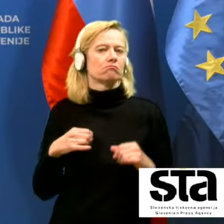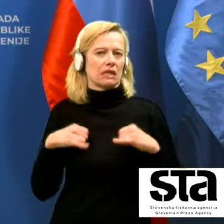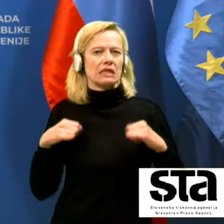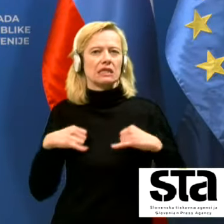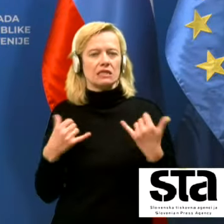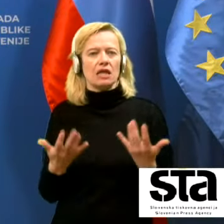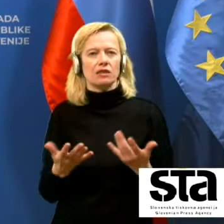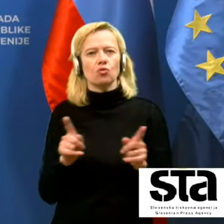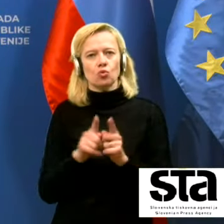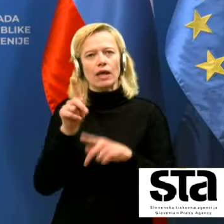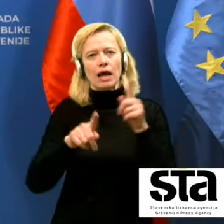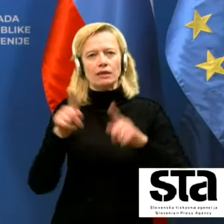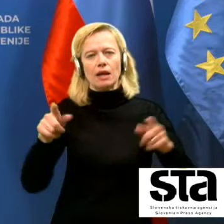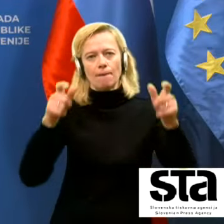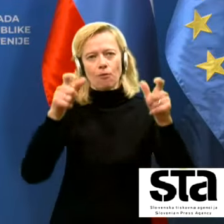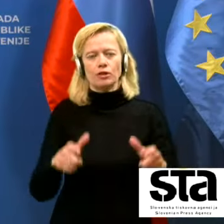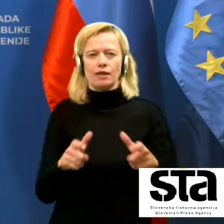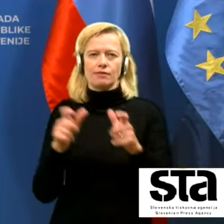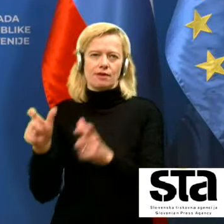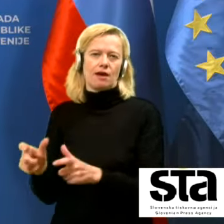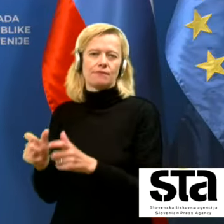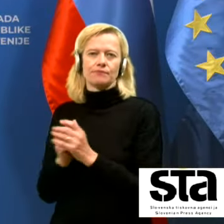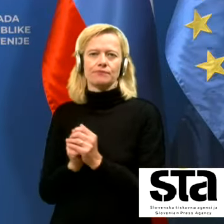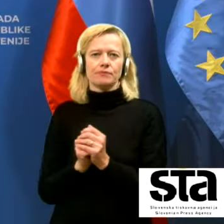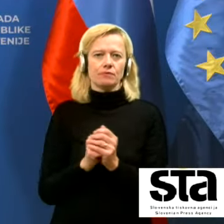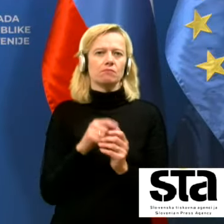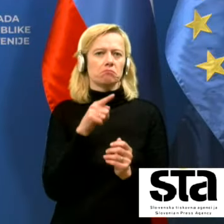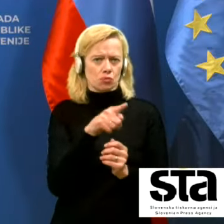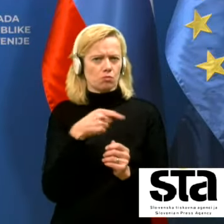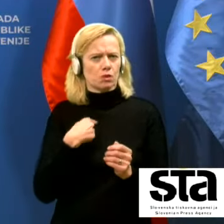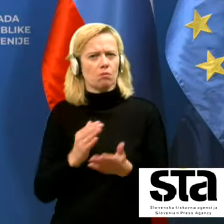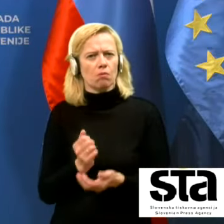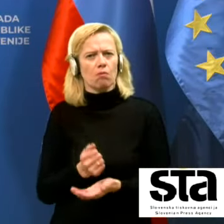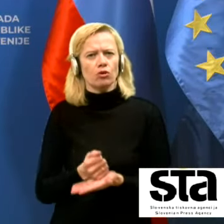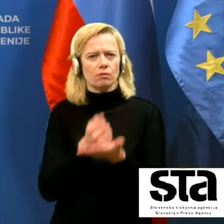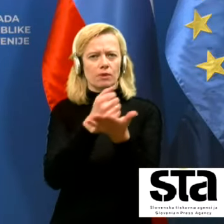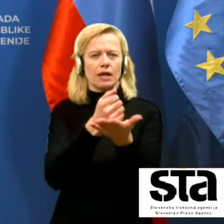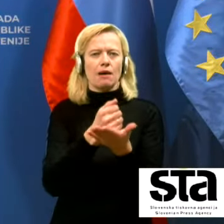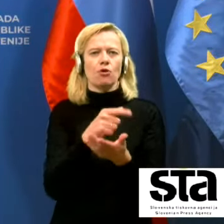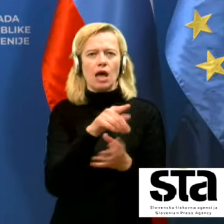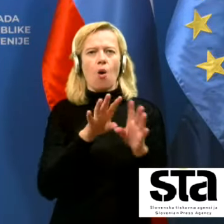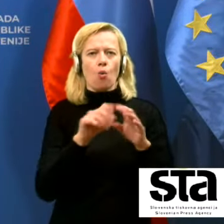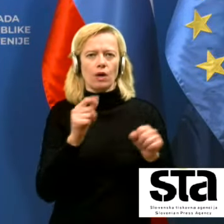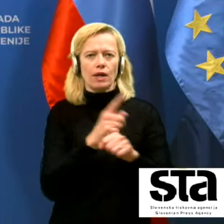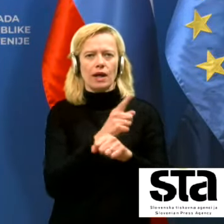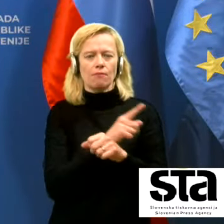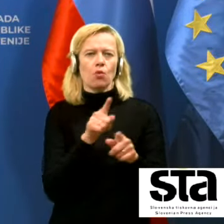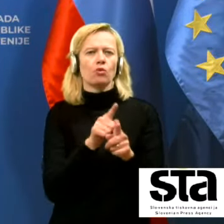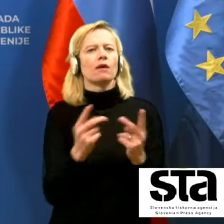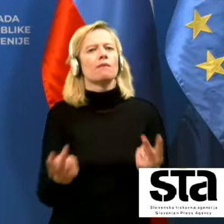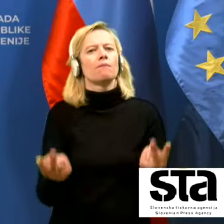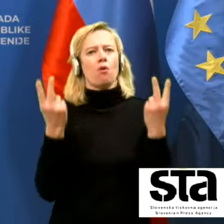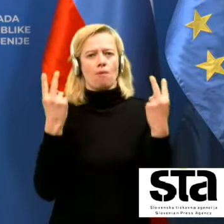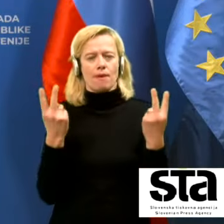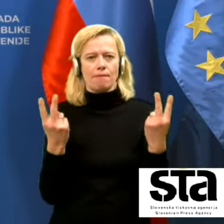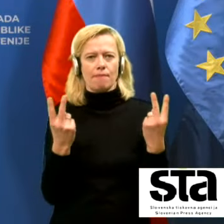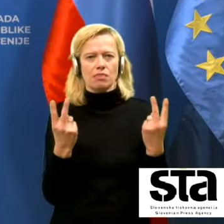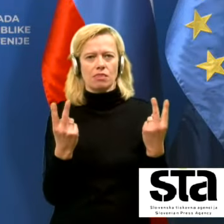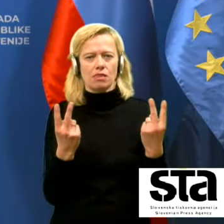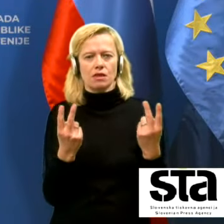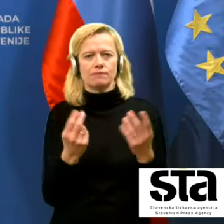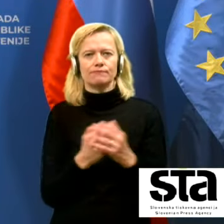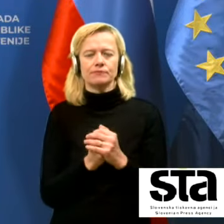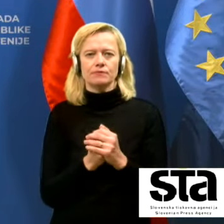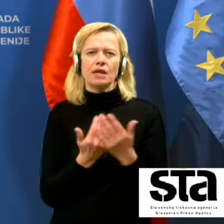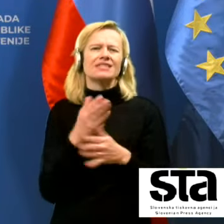in ukrep svede podpiramo kot enega tistih pomembnejših. Namreč, za širjenje okužbe